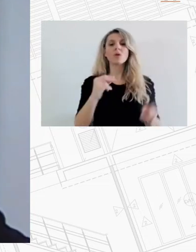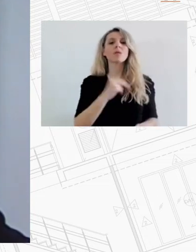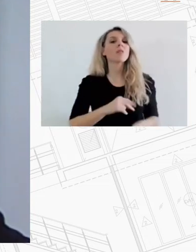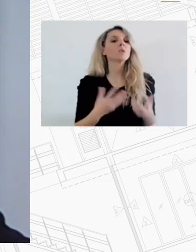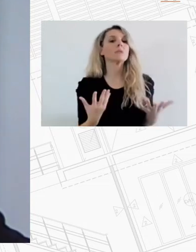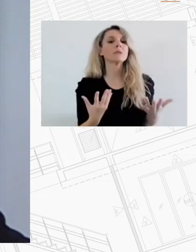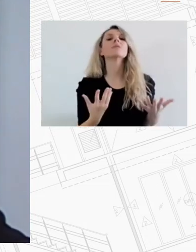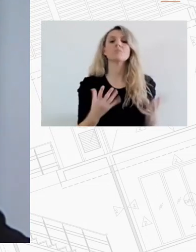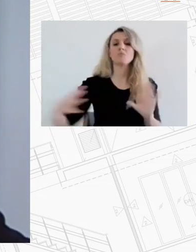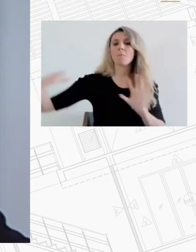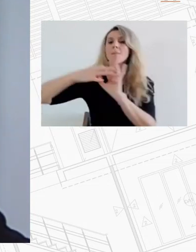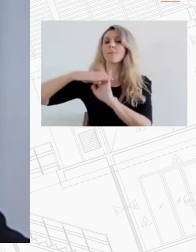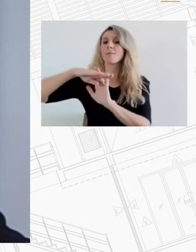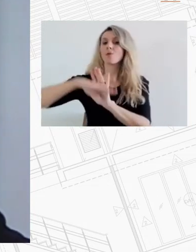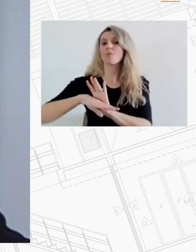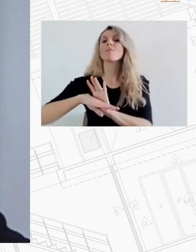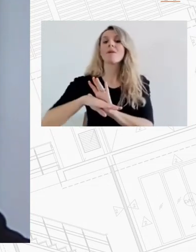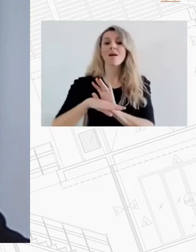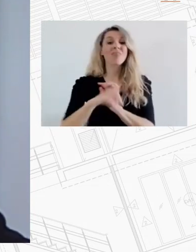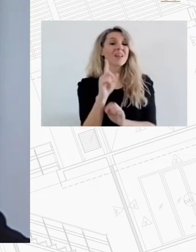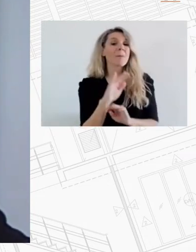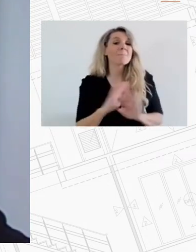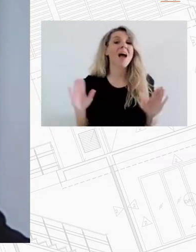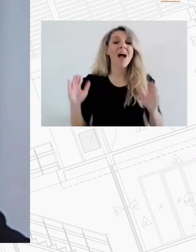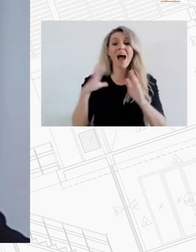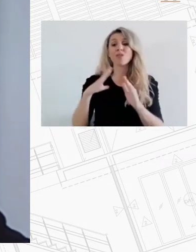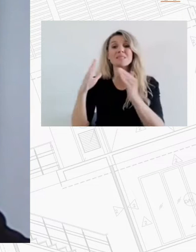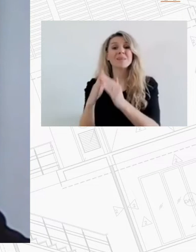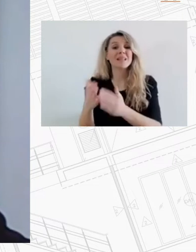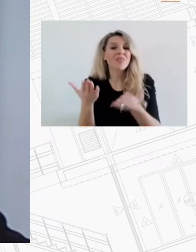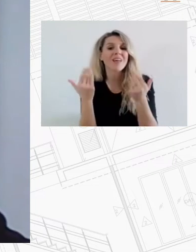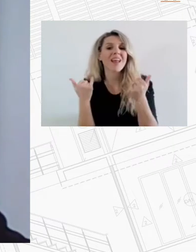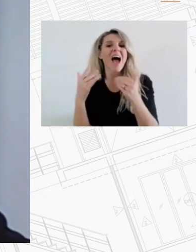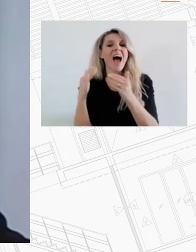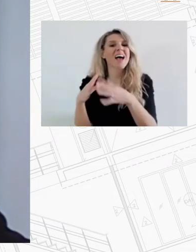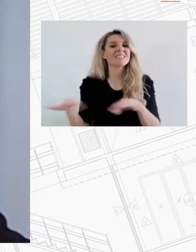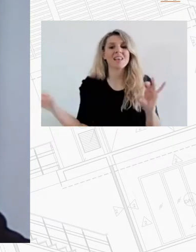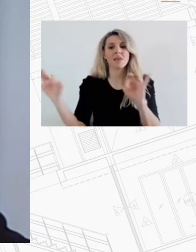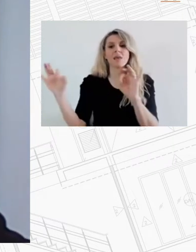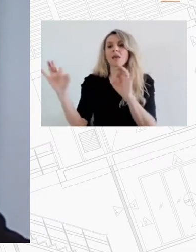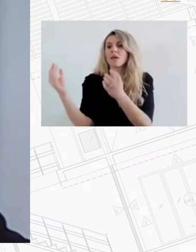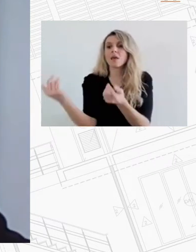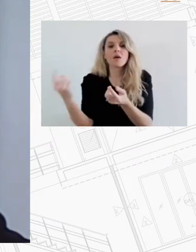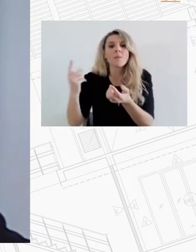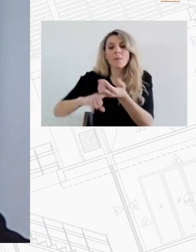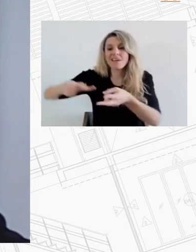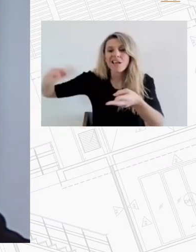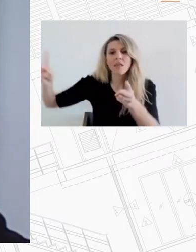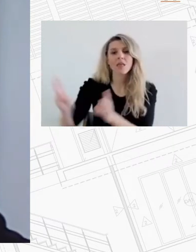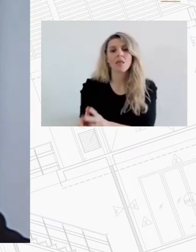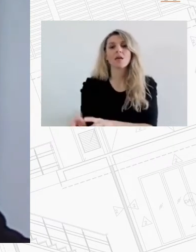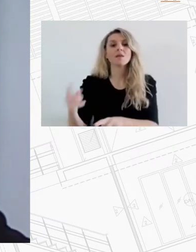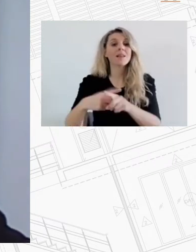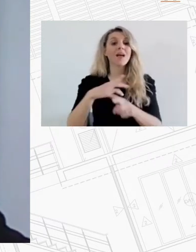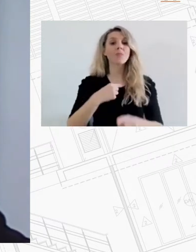Δεν είναι μόνο η καταπολέμηση της αστεγίας και η παροχή προσιτής κατοικίας σε ανθρώπους που το έχουν